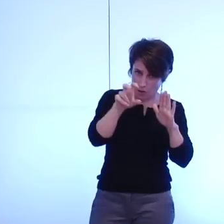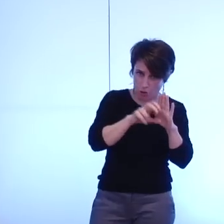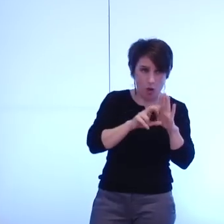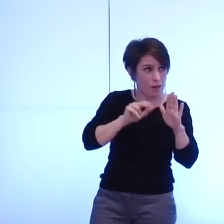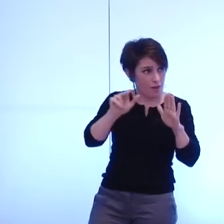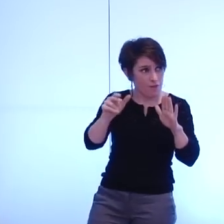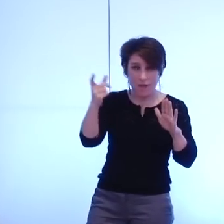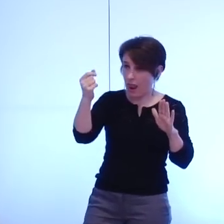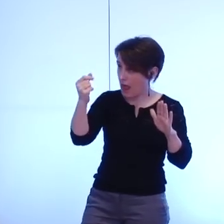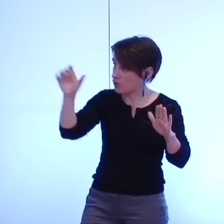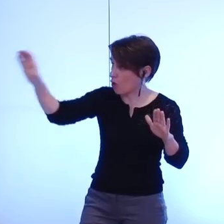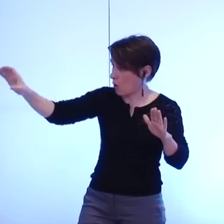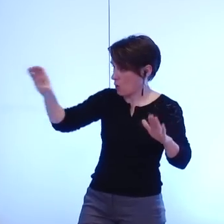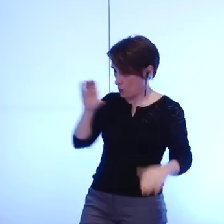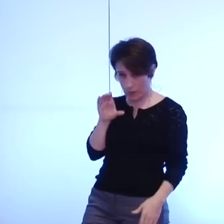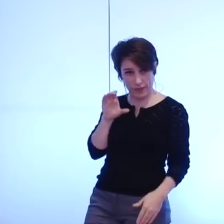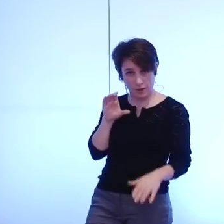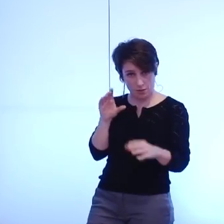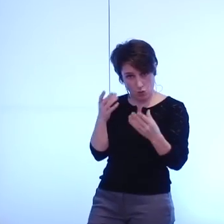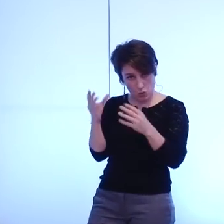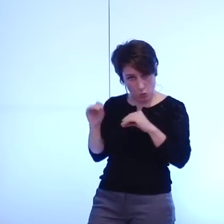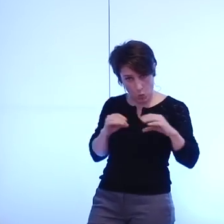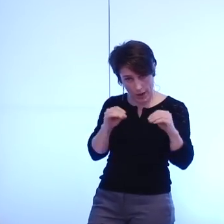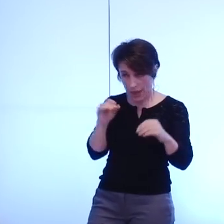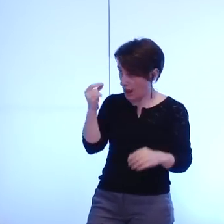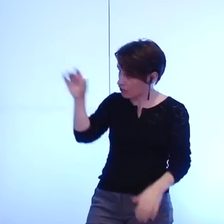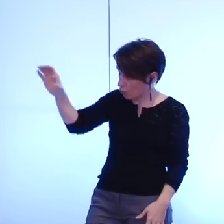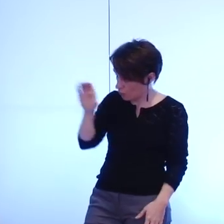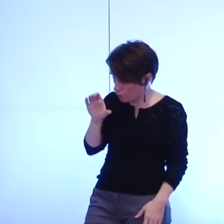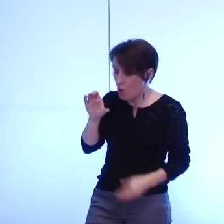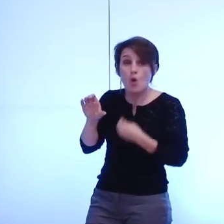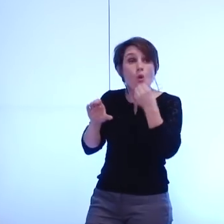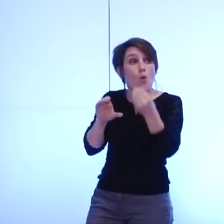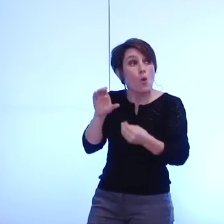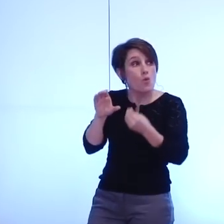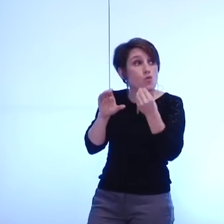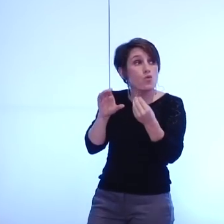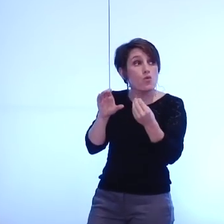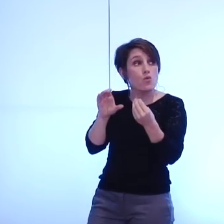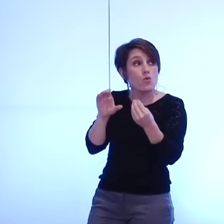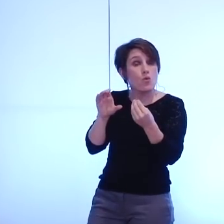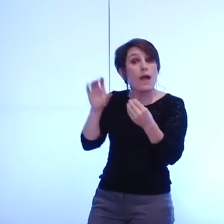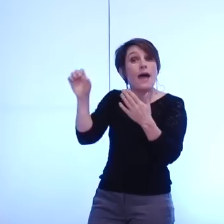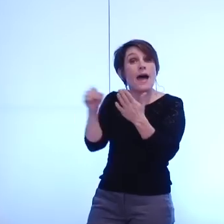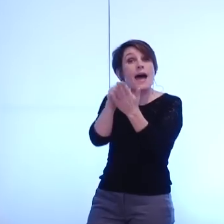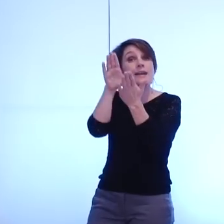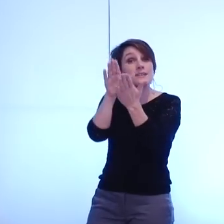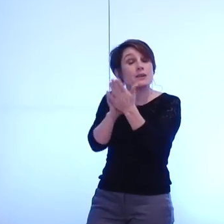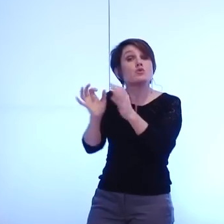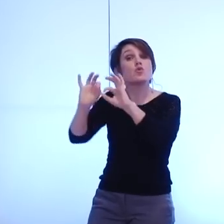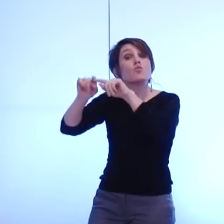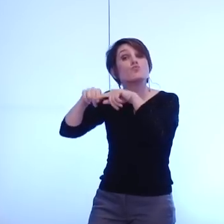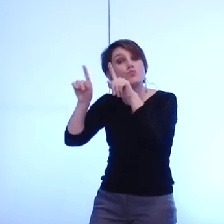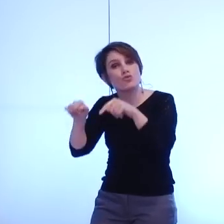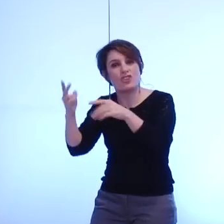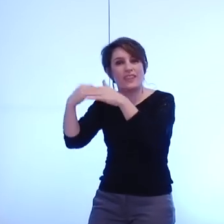effectivement du cash en échange de ces sessions d'action ou est-ce que ce sera une inscription budgétaire dans les comptes de la métropole où on dira qu